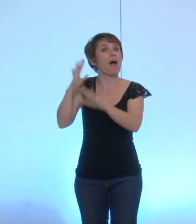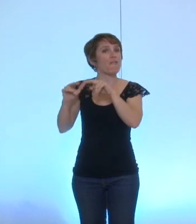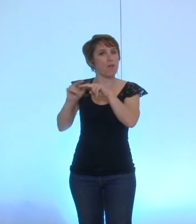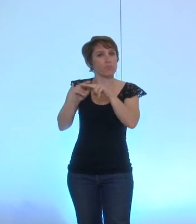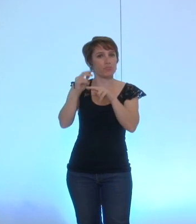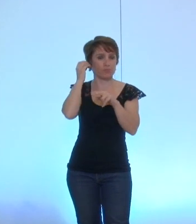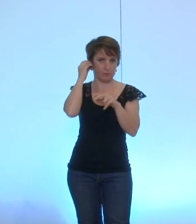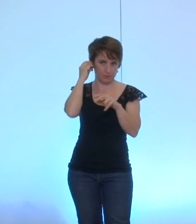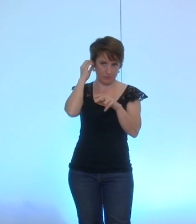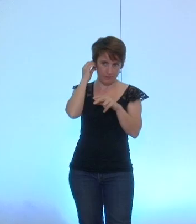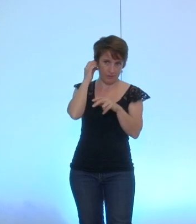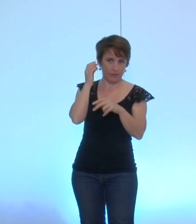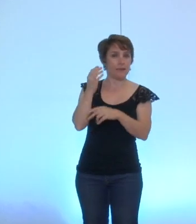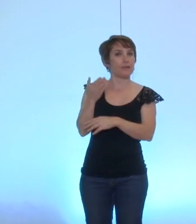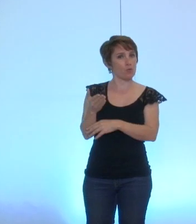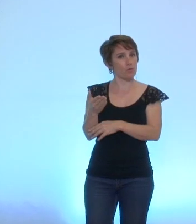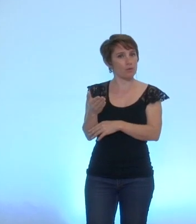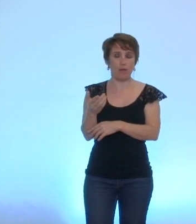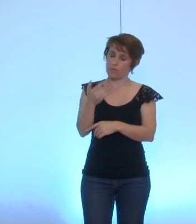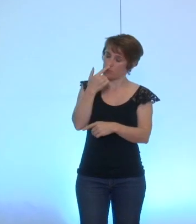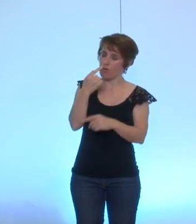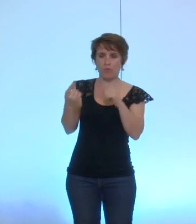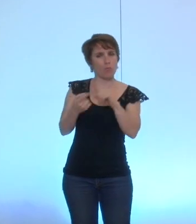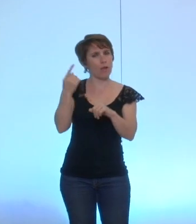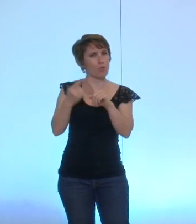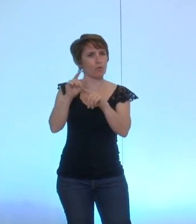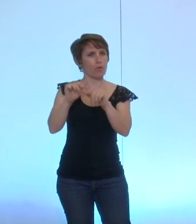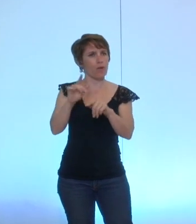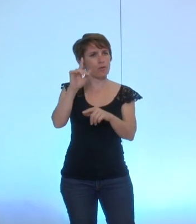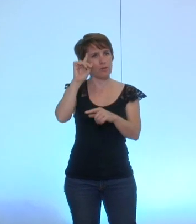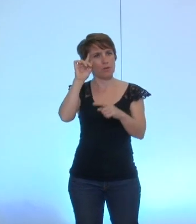condition pour assurer le pluralisme au sein de ce conseil municipal.